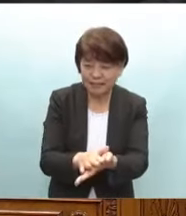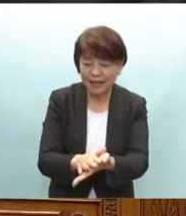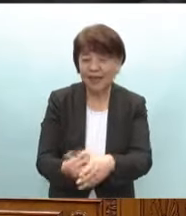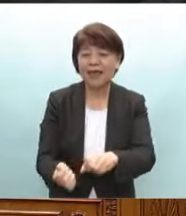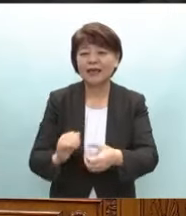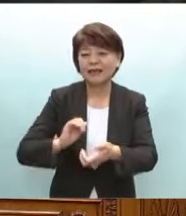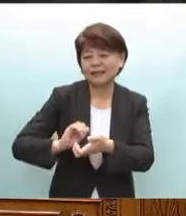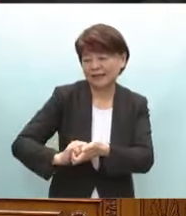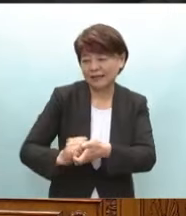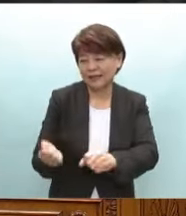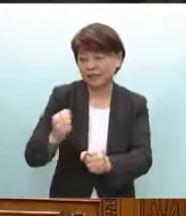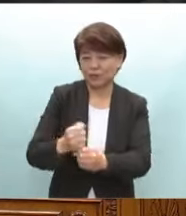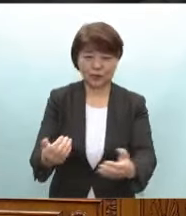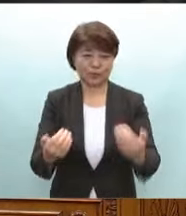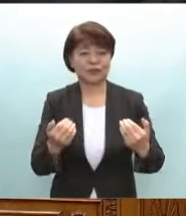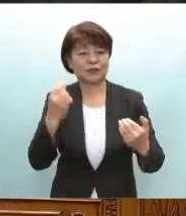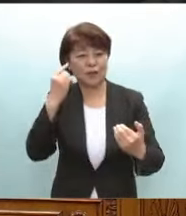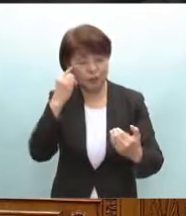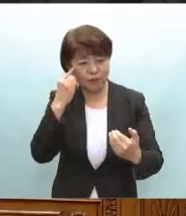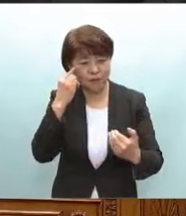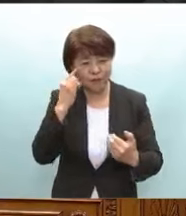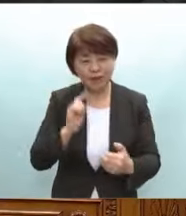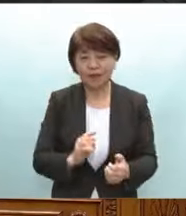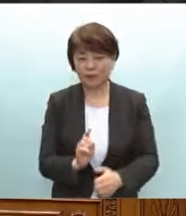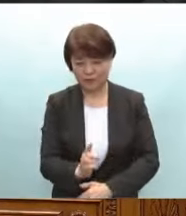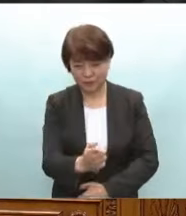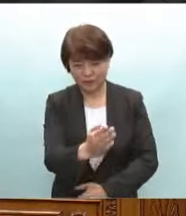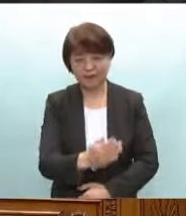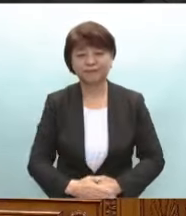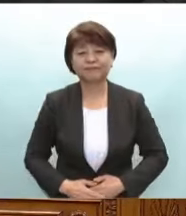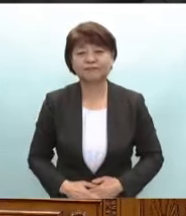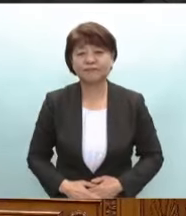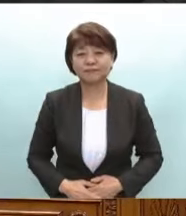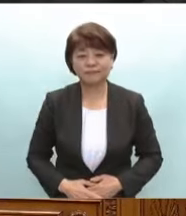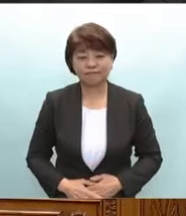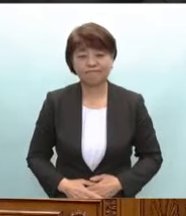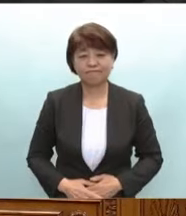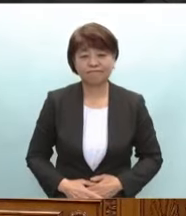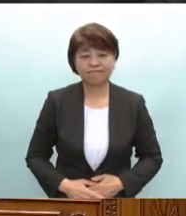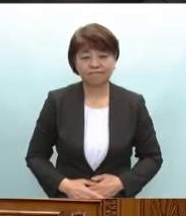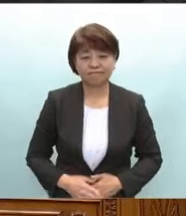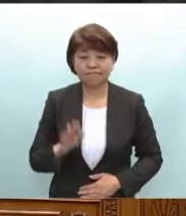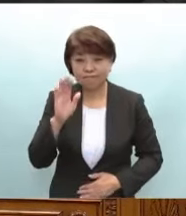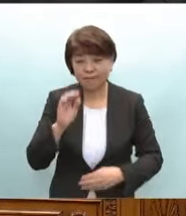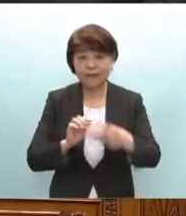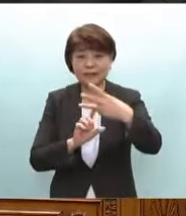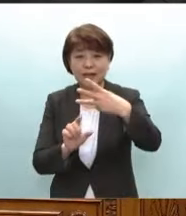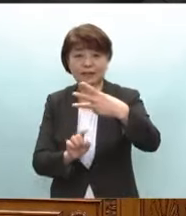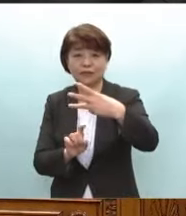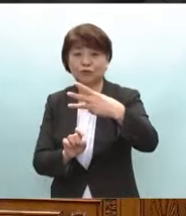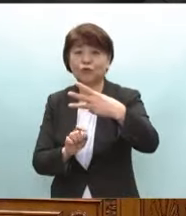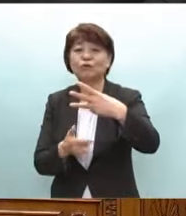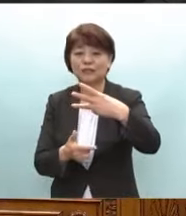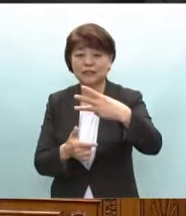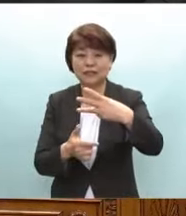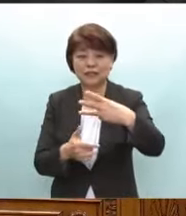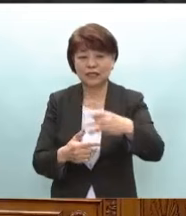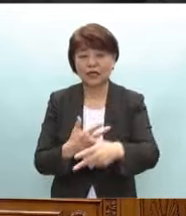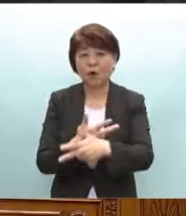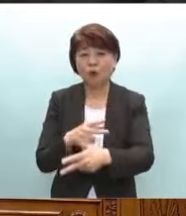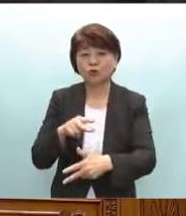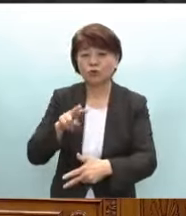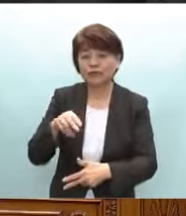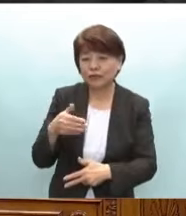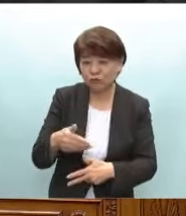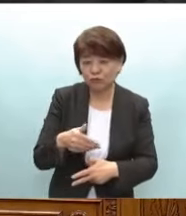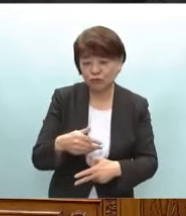ないと思いますが総理にこの決意についてお伺いいたします折島来る3月16日北陸新幹線